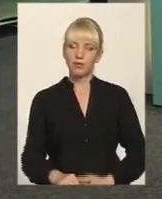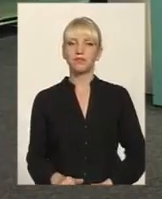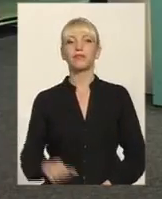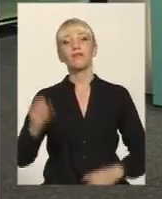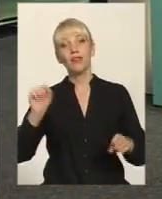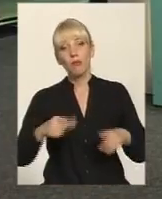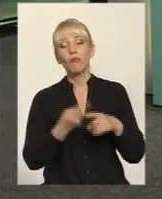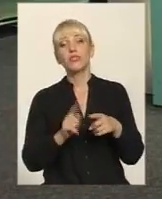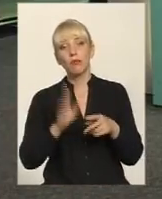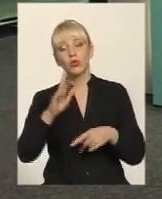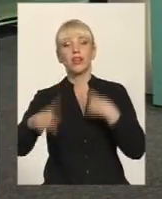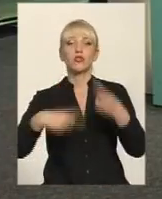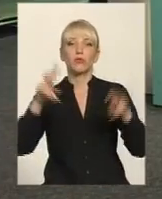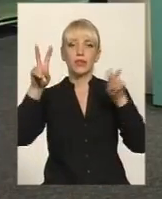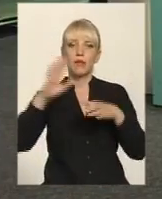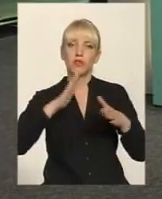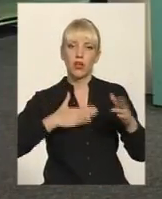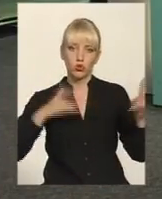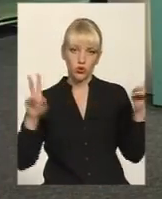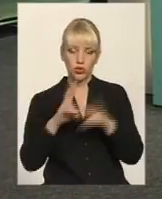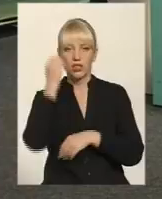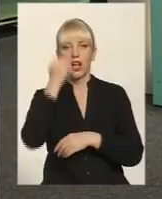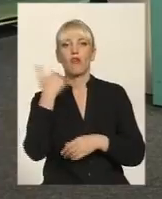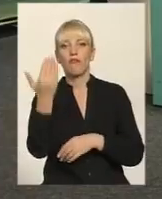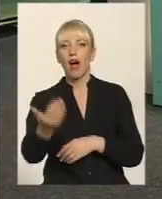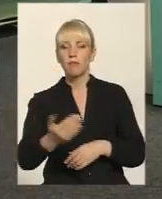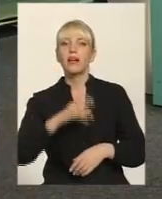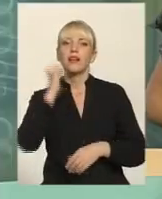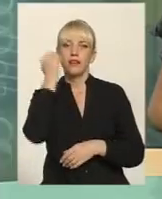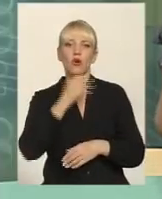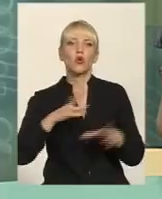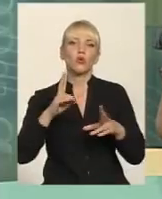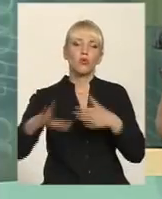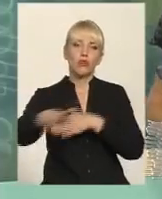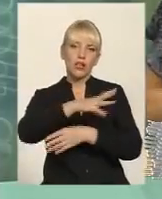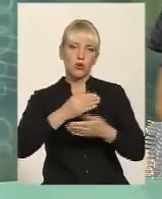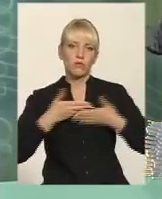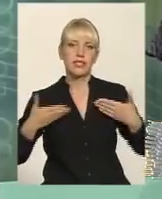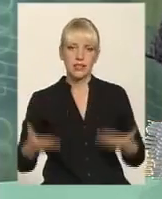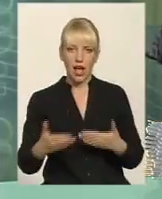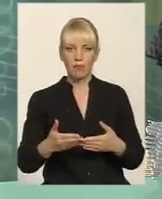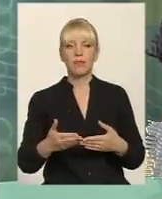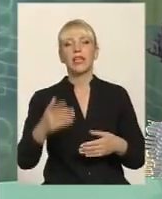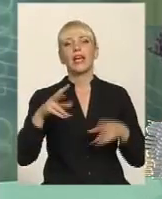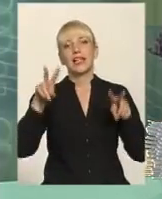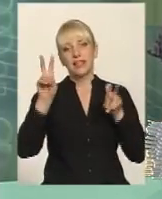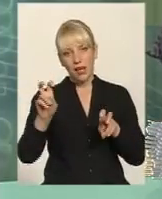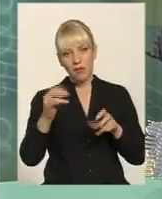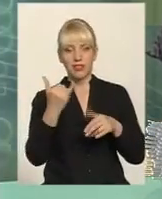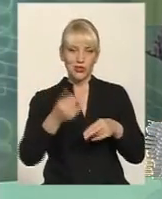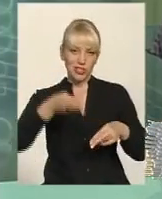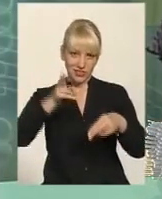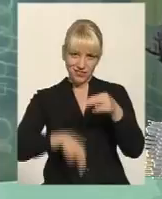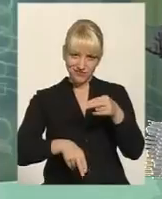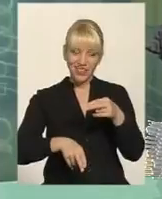наступна тема нашої з вами зустрічі. Дякую вам, дякую всім, хто був із нами. Час теми на сьогодні